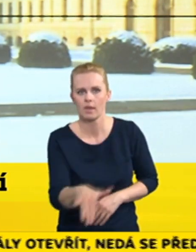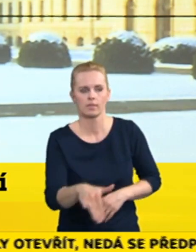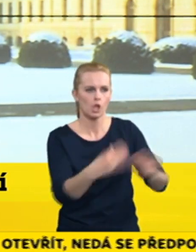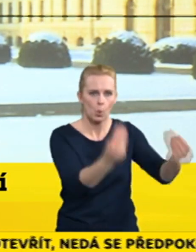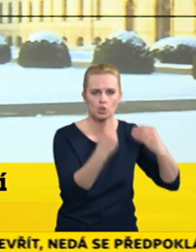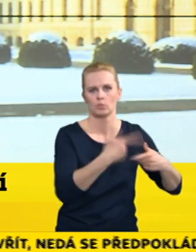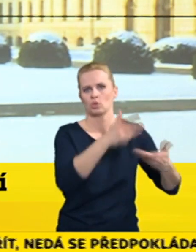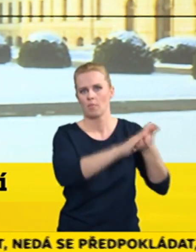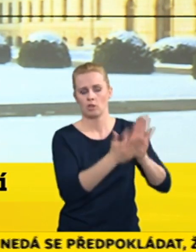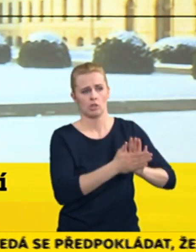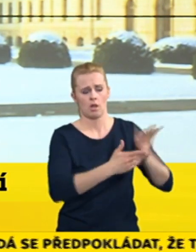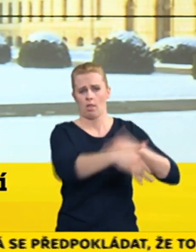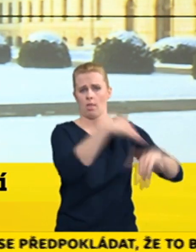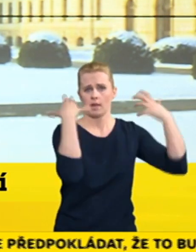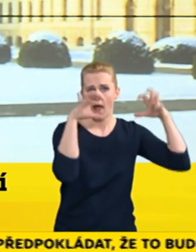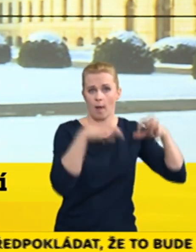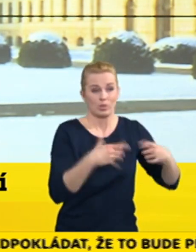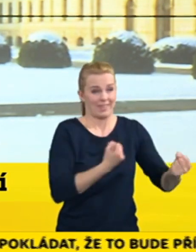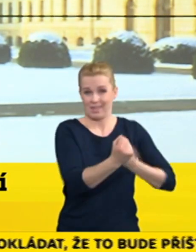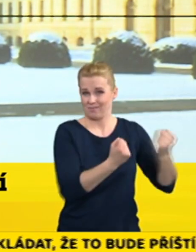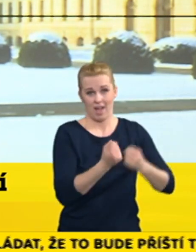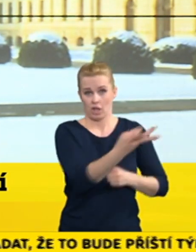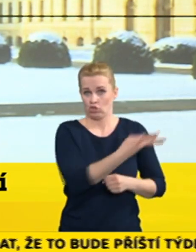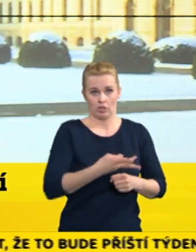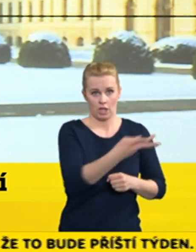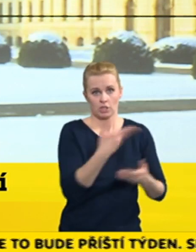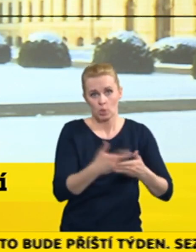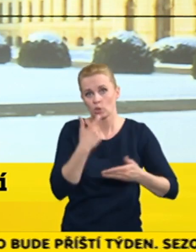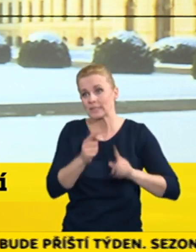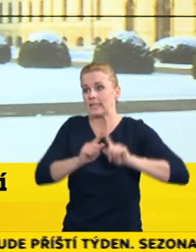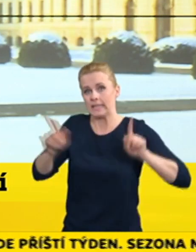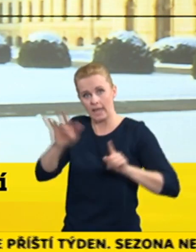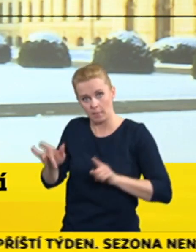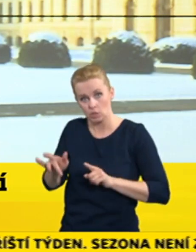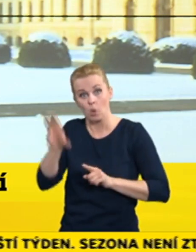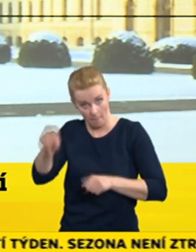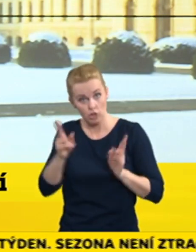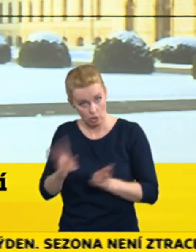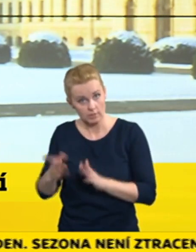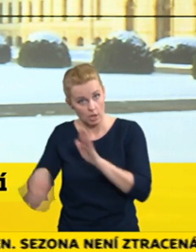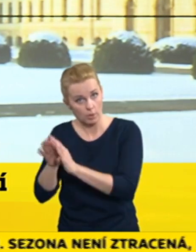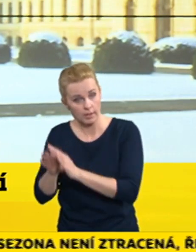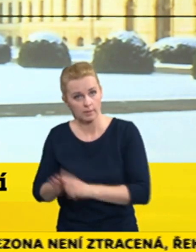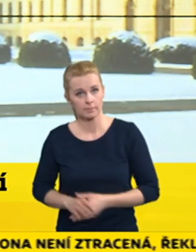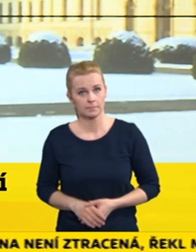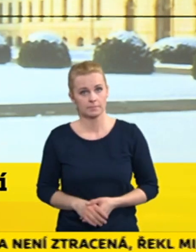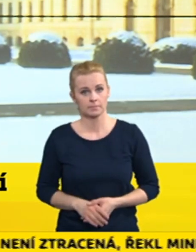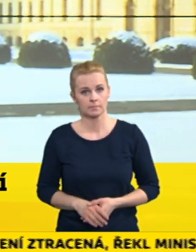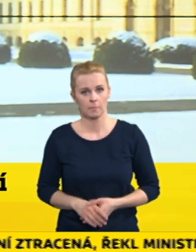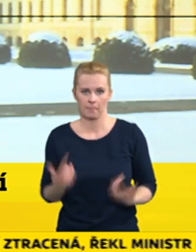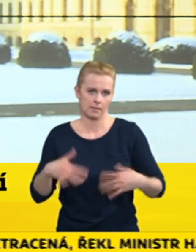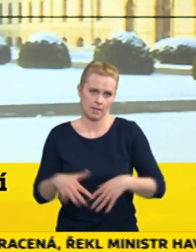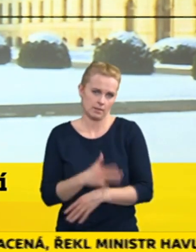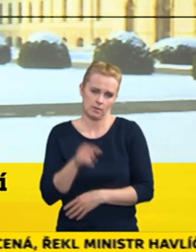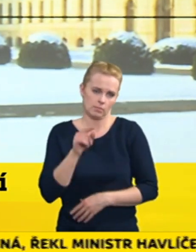potřebuje odjet krič, aby nebyl doma v takovémto prostředí. Tak má nějakou šanci? Potom se mi to nezdá úplně relevantní v tuto